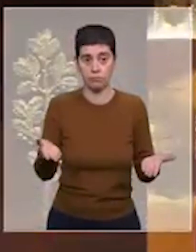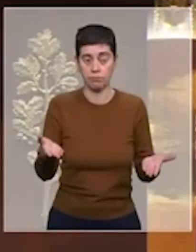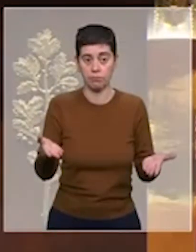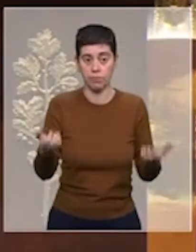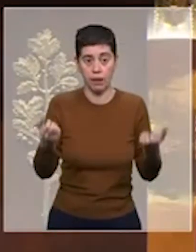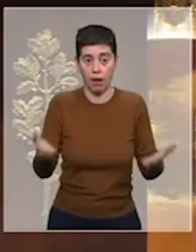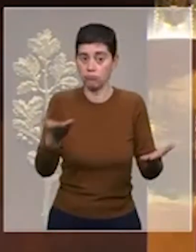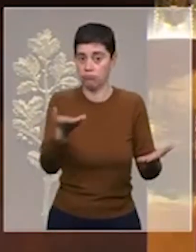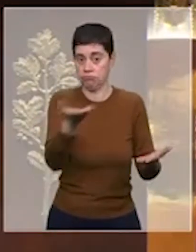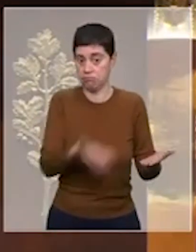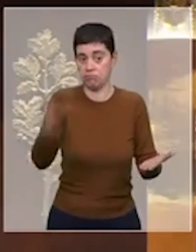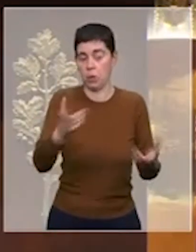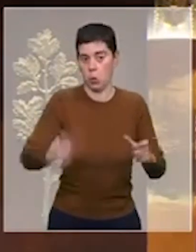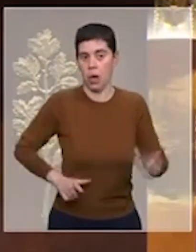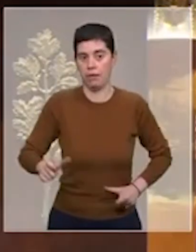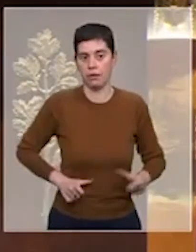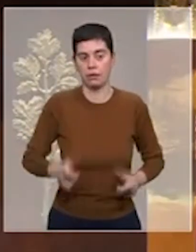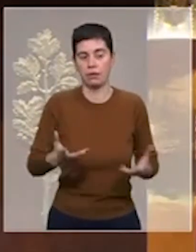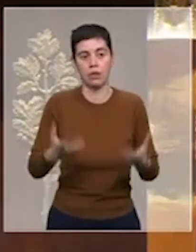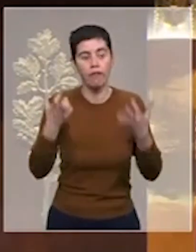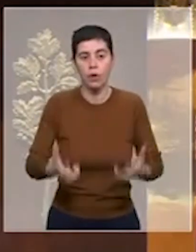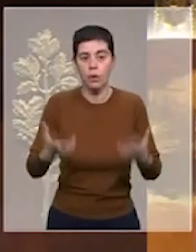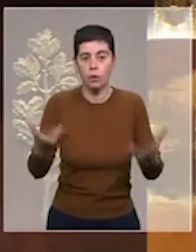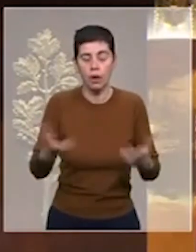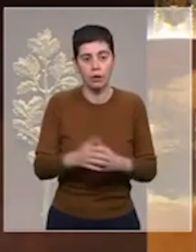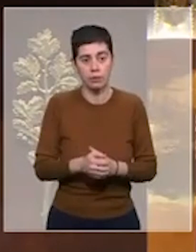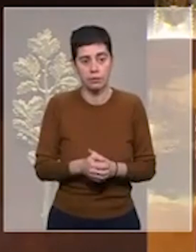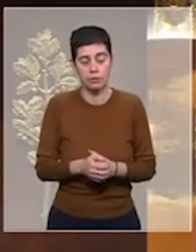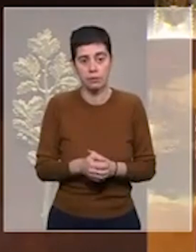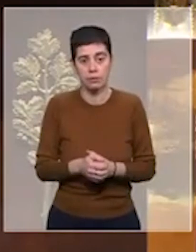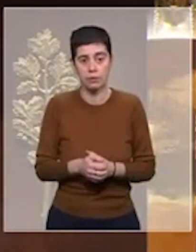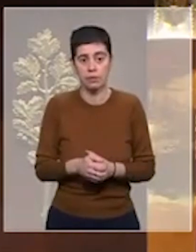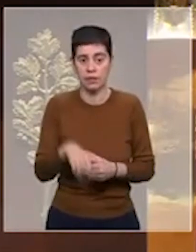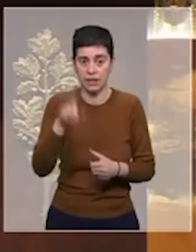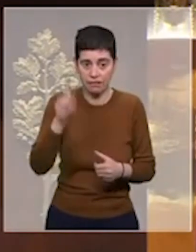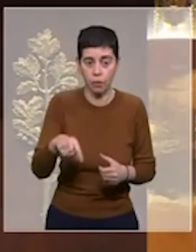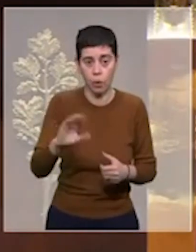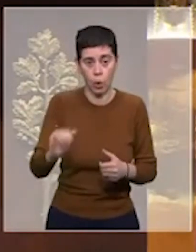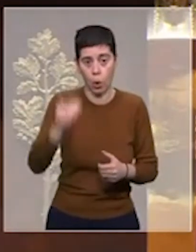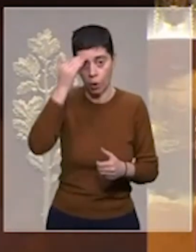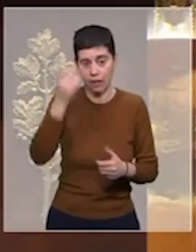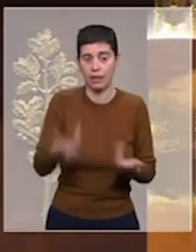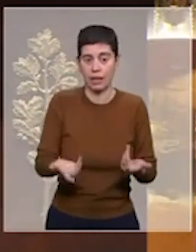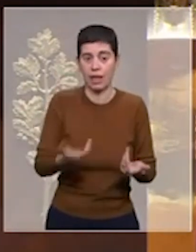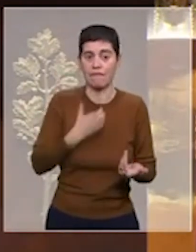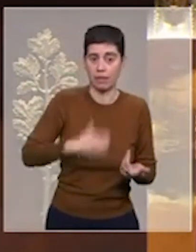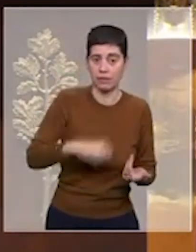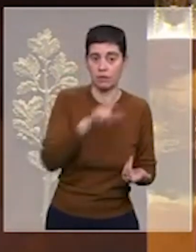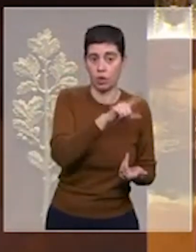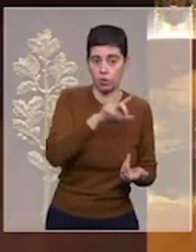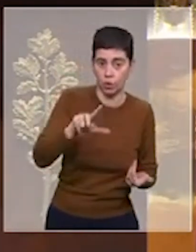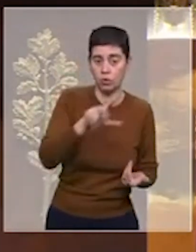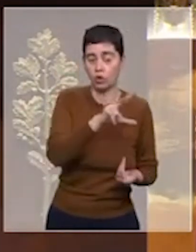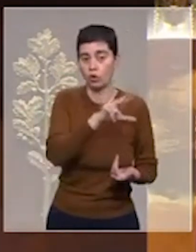Dès lors, chers collègues, je vous demande de contribuer à la reconnaissance législative de la famine 1932-1933